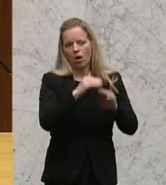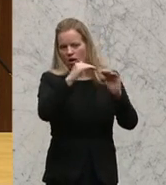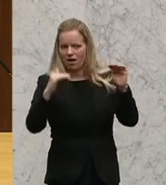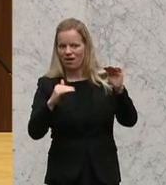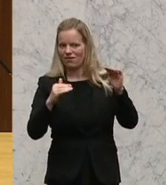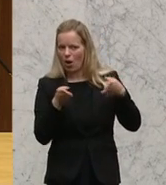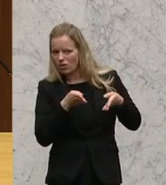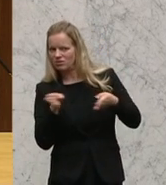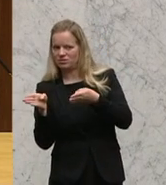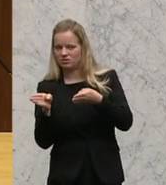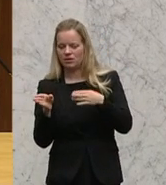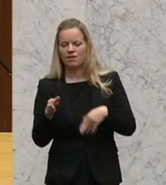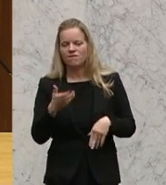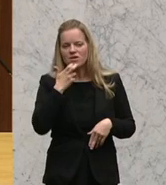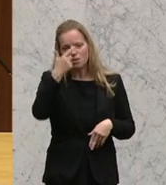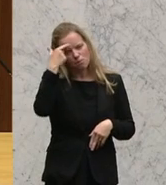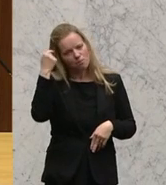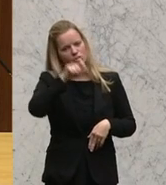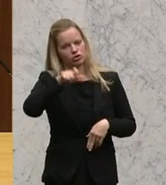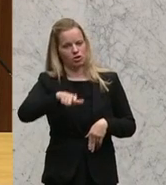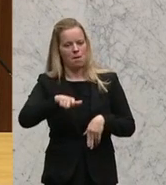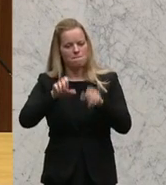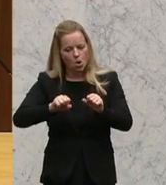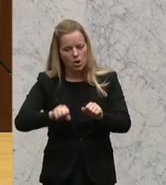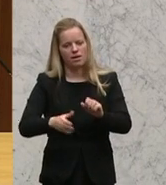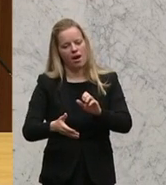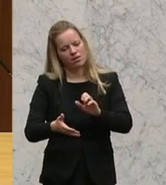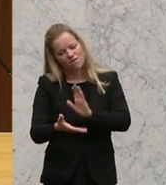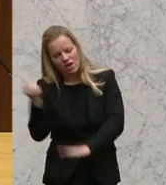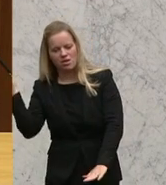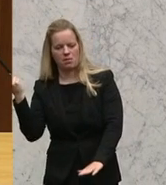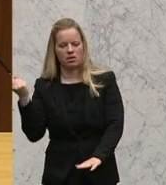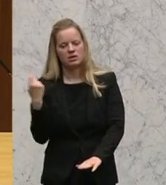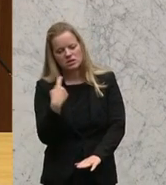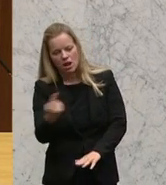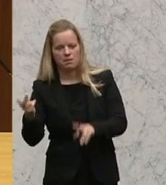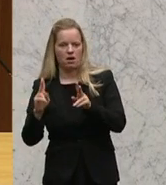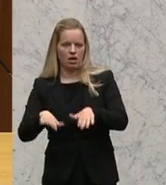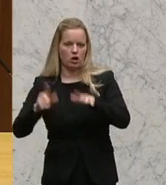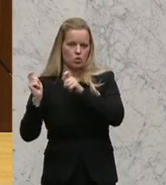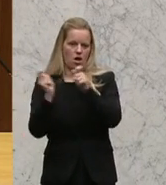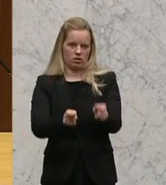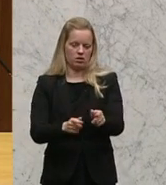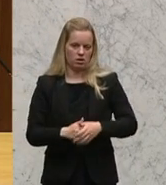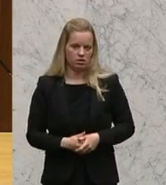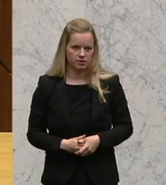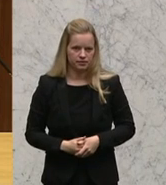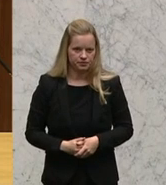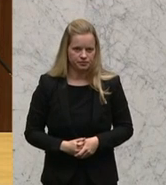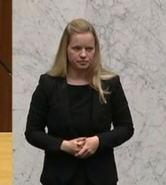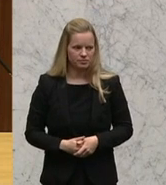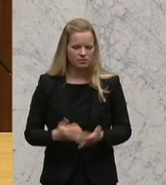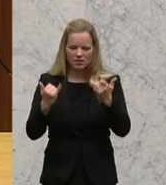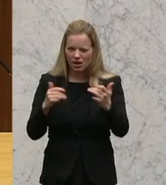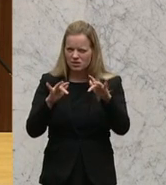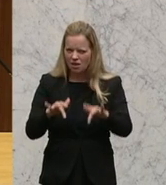Menschen die Möglichkeit entnehmen, dass sie auch einen Asylantrag stellen wollen. Sie wollen jetzt mit diesen letzten Änderungen